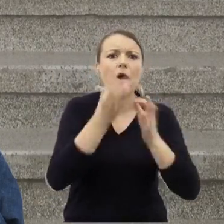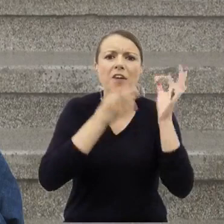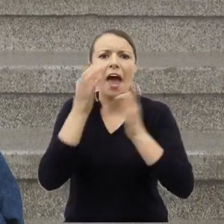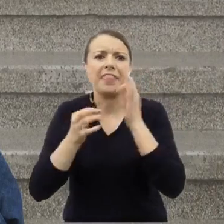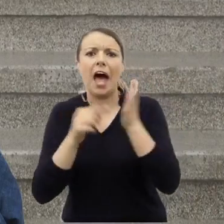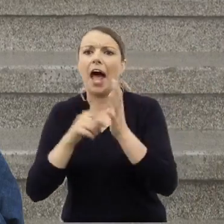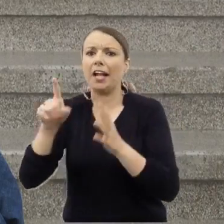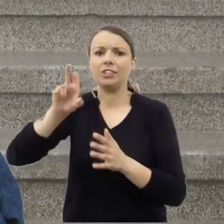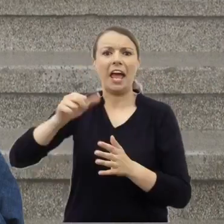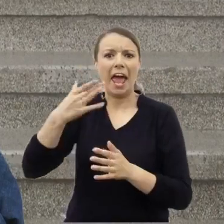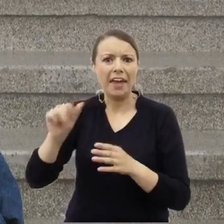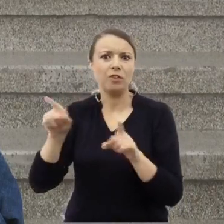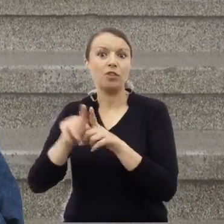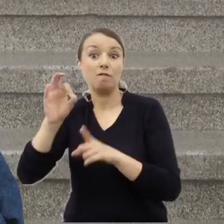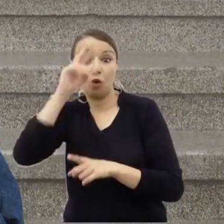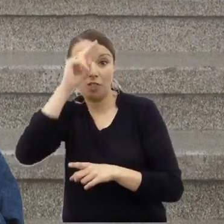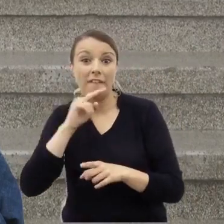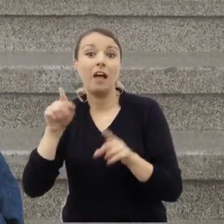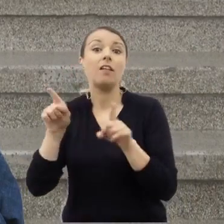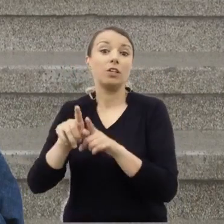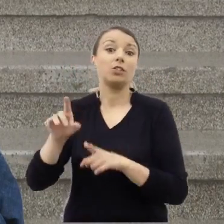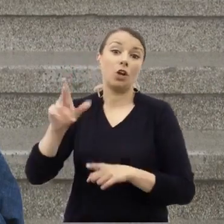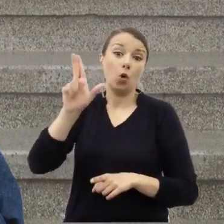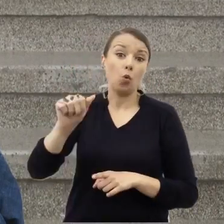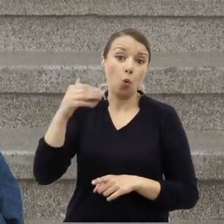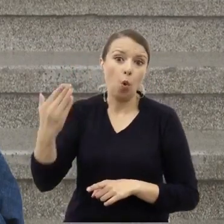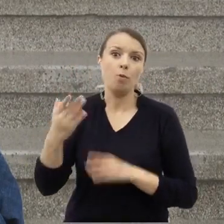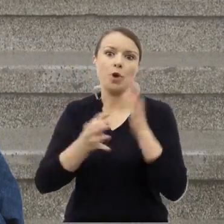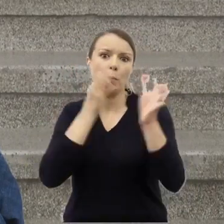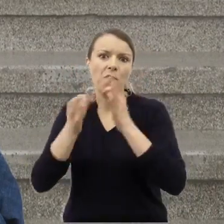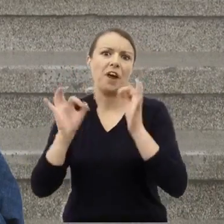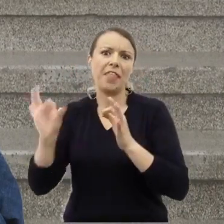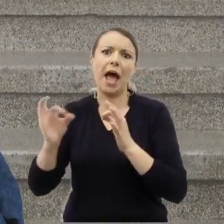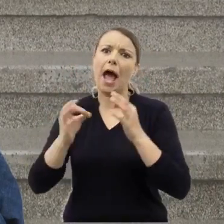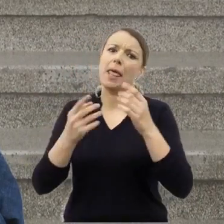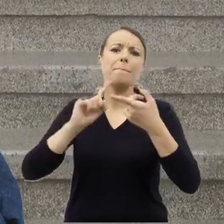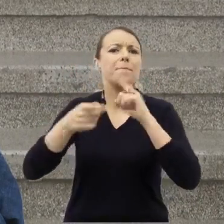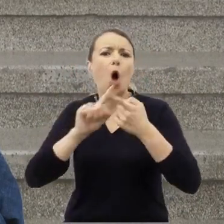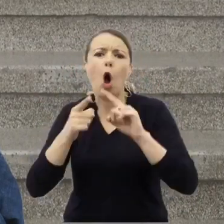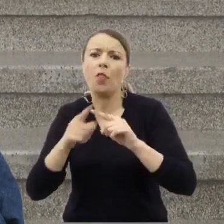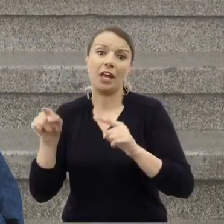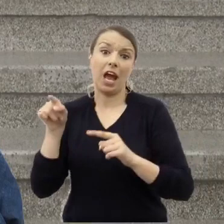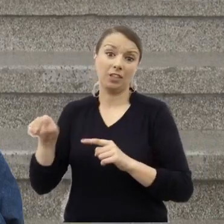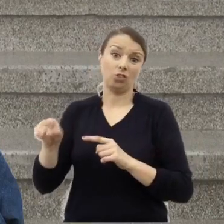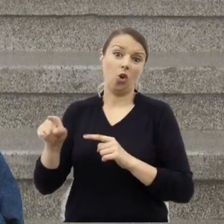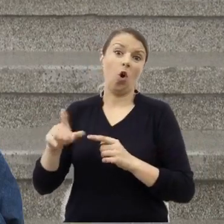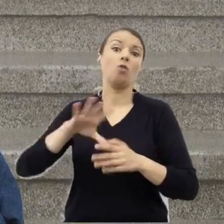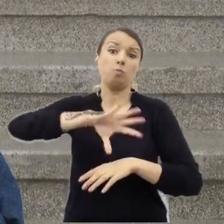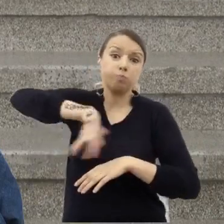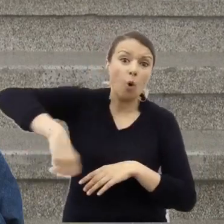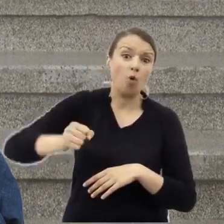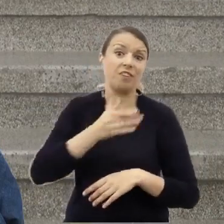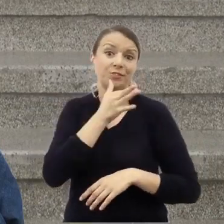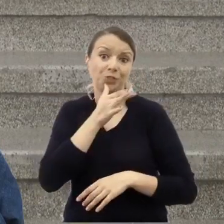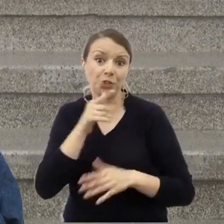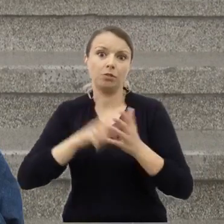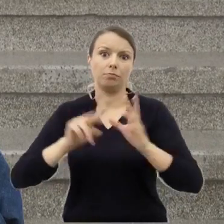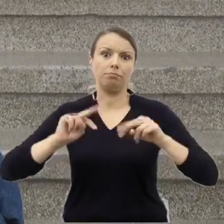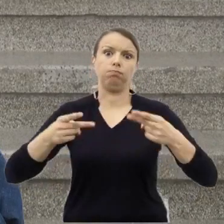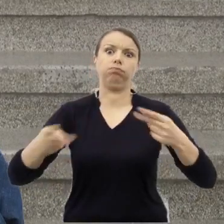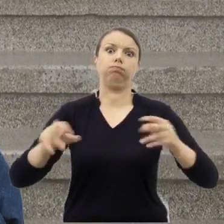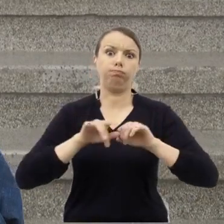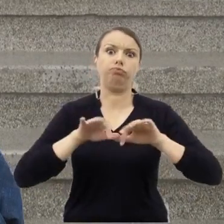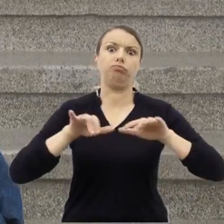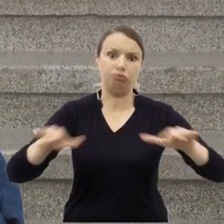Henio i jego ojciec i kum. Także można rzeczywiście powiedzieć, że Milicja Obywatelska w Kielcach